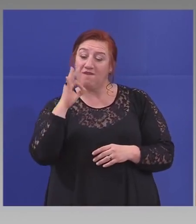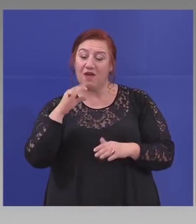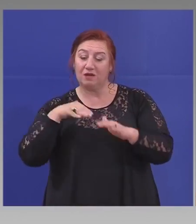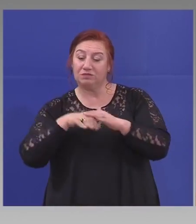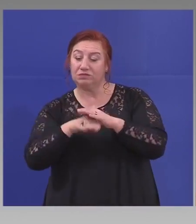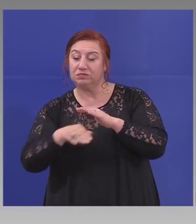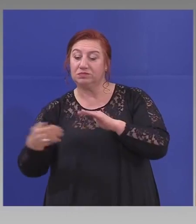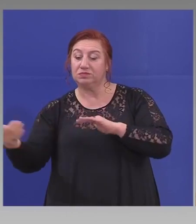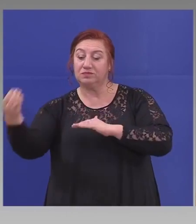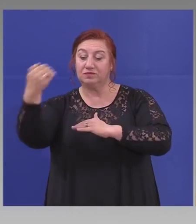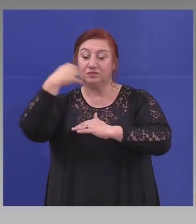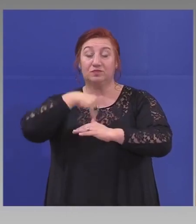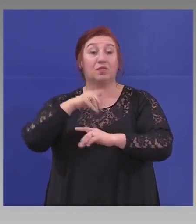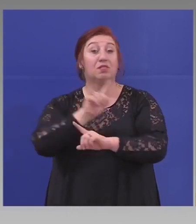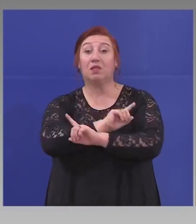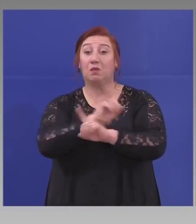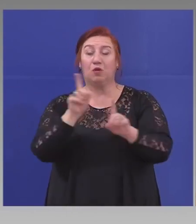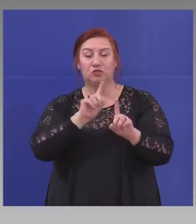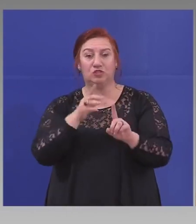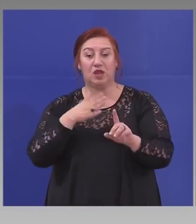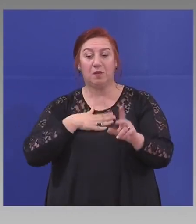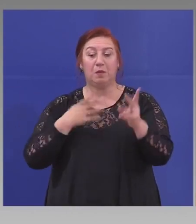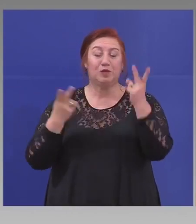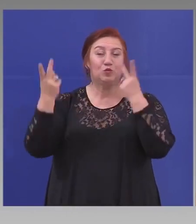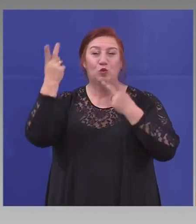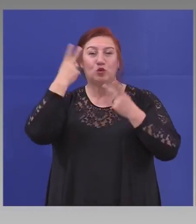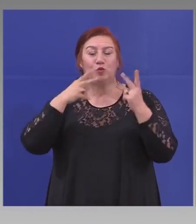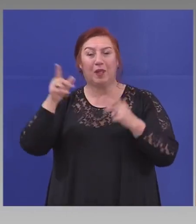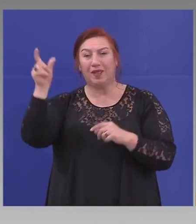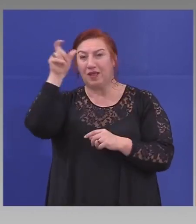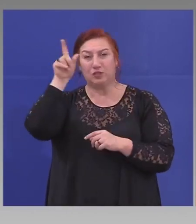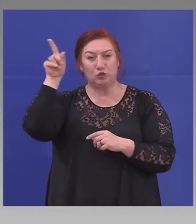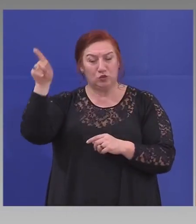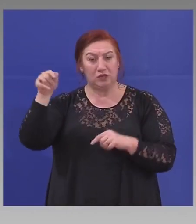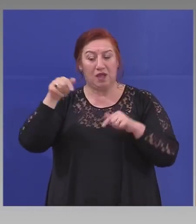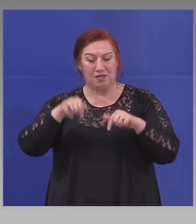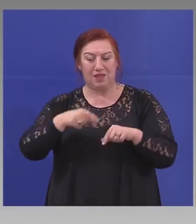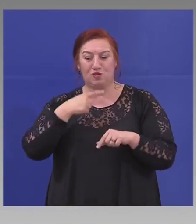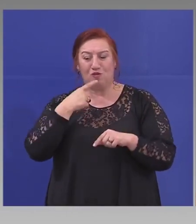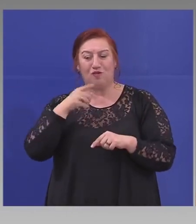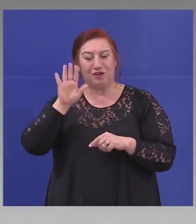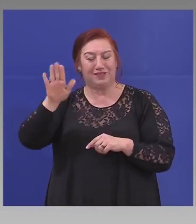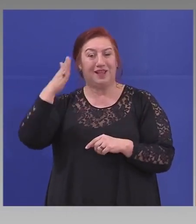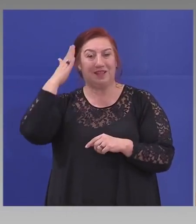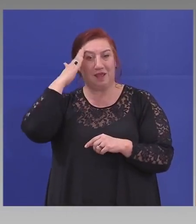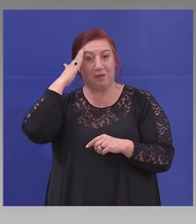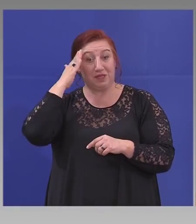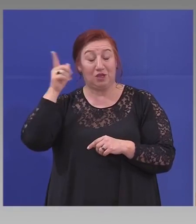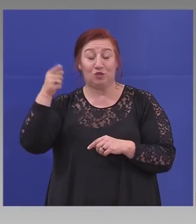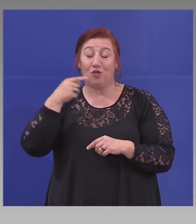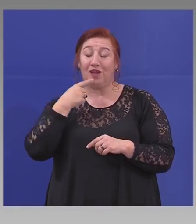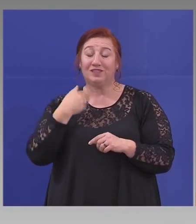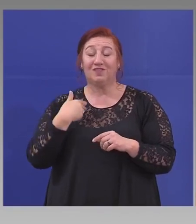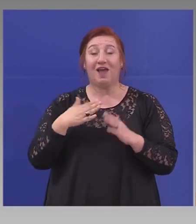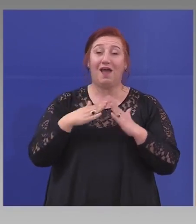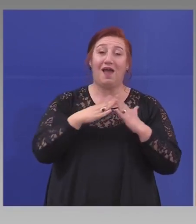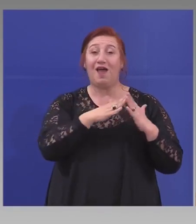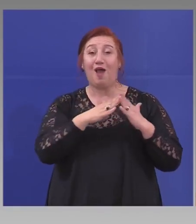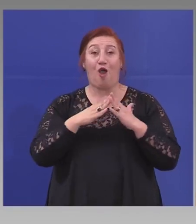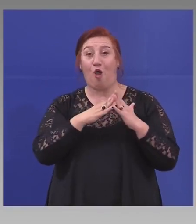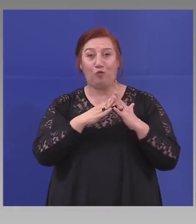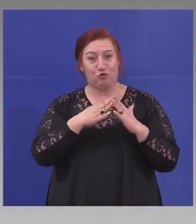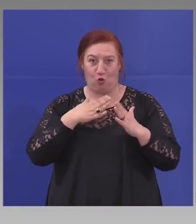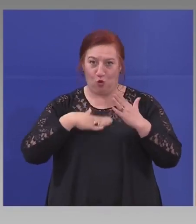Споразумението ни с Турция работи и днеска, дори когато с Челушо го говорих, казвах комшо, нали? Си много